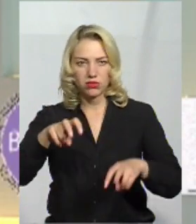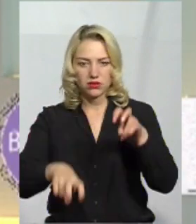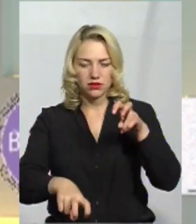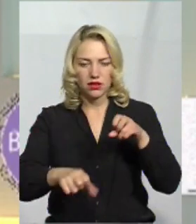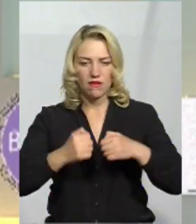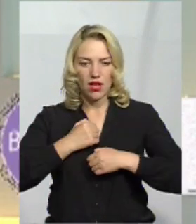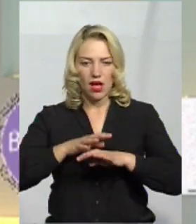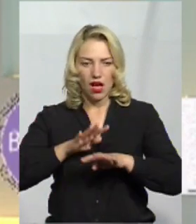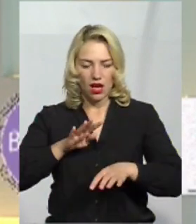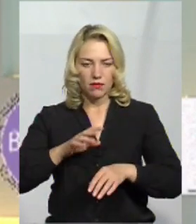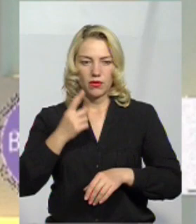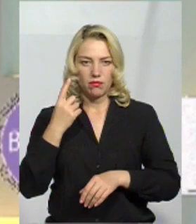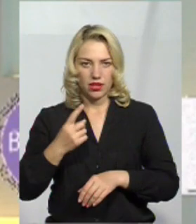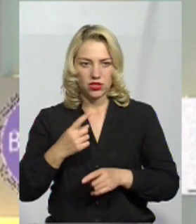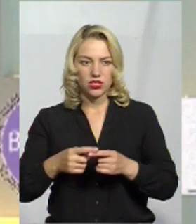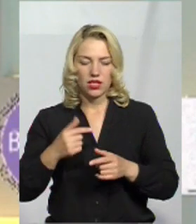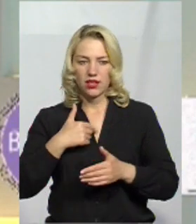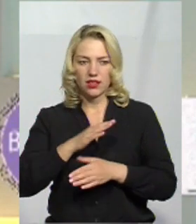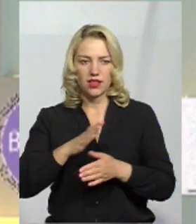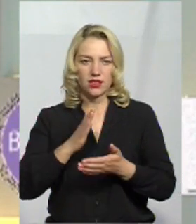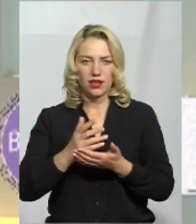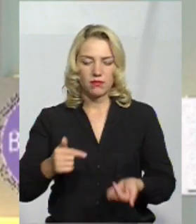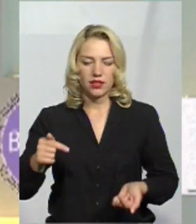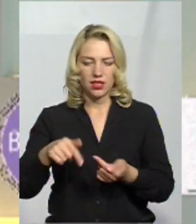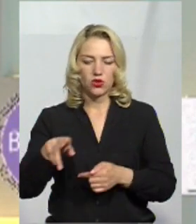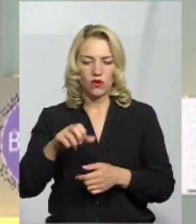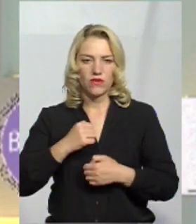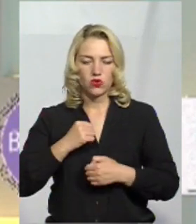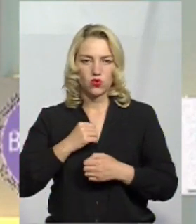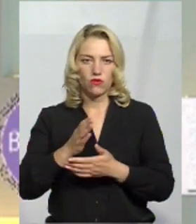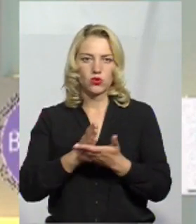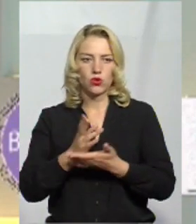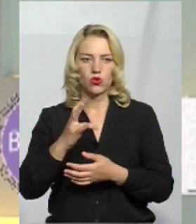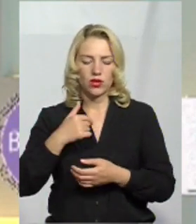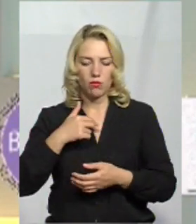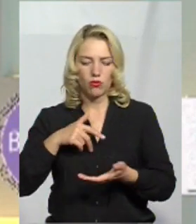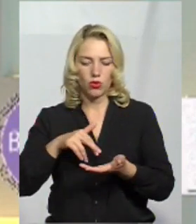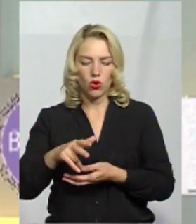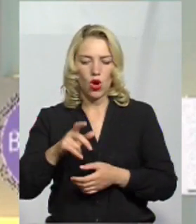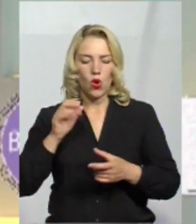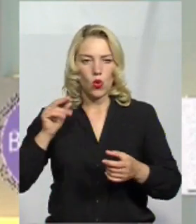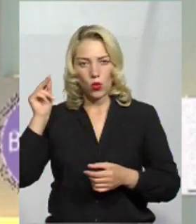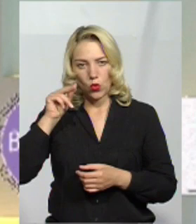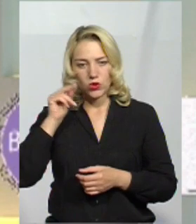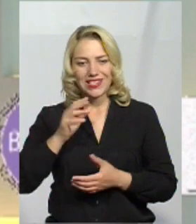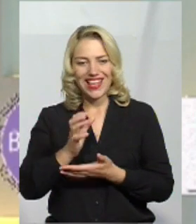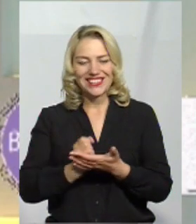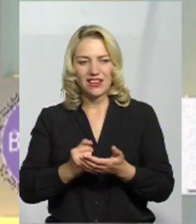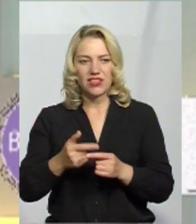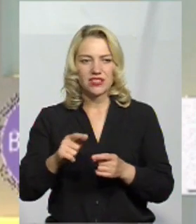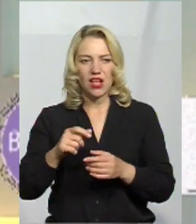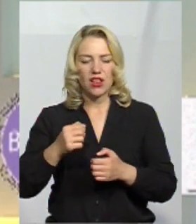і на строковій службі. Перше. Я не є придатним до військової служби, але я проходив курс резервіста, тобто військові навчання в